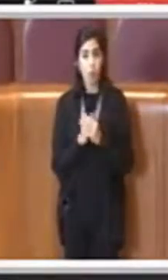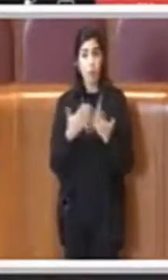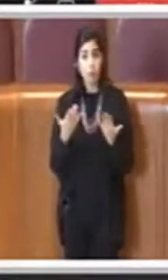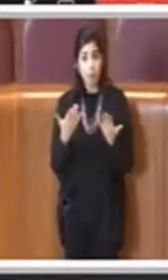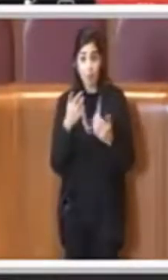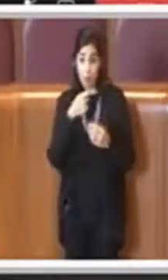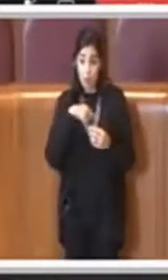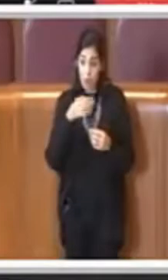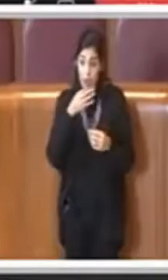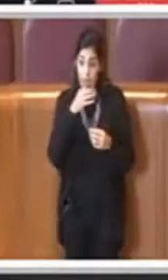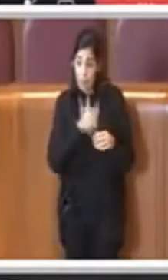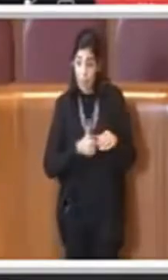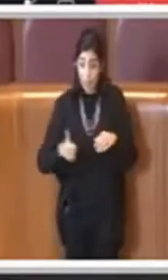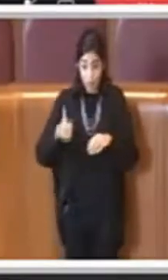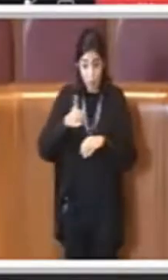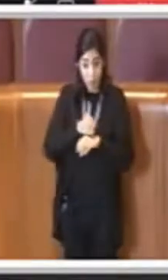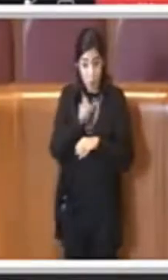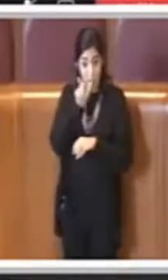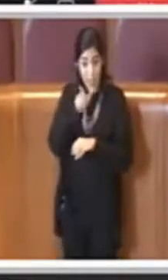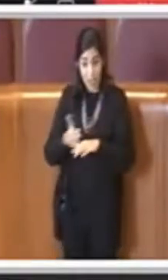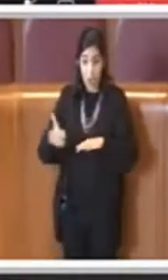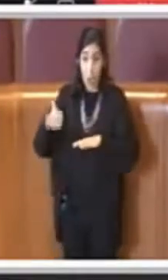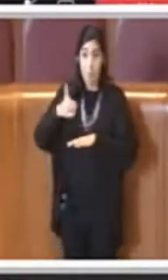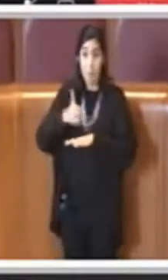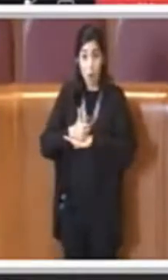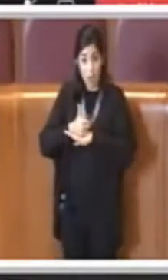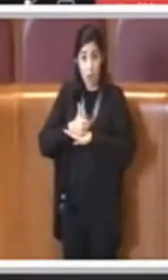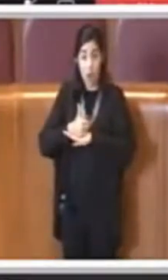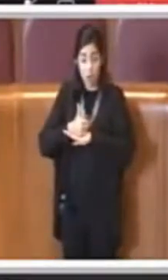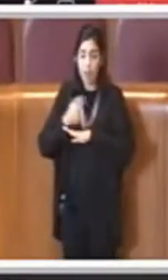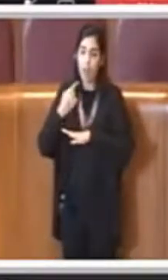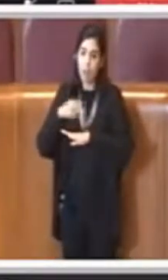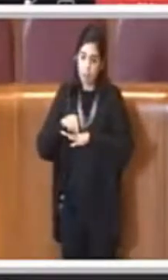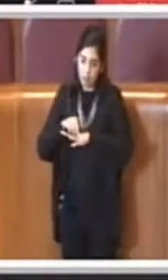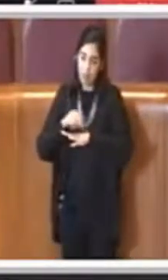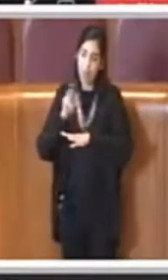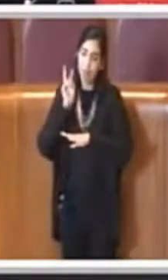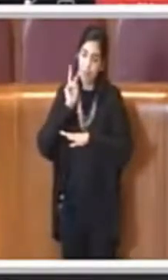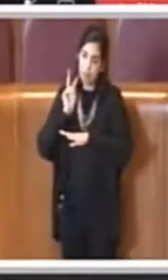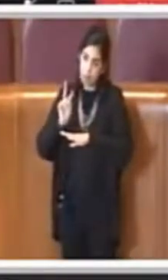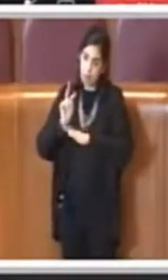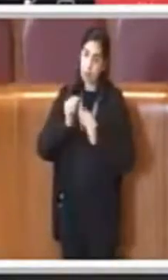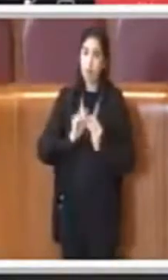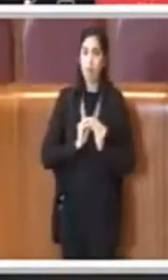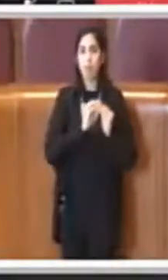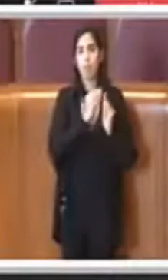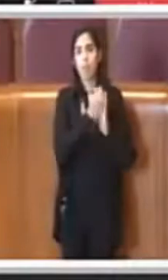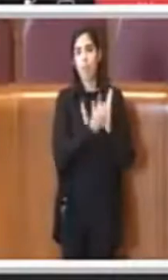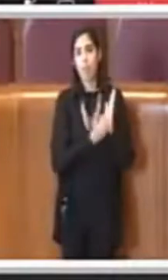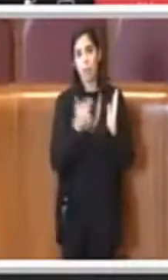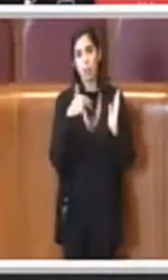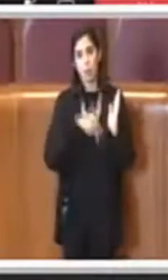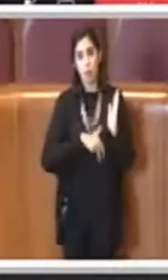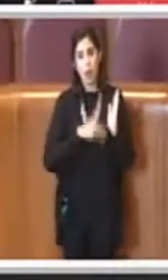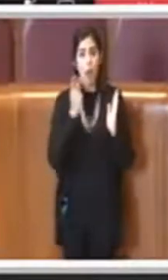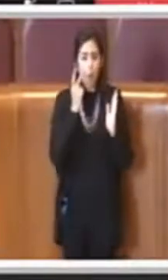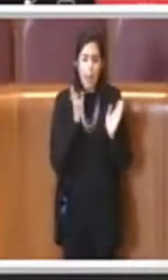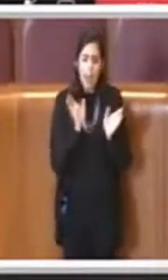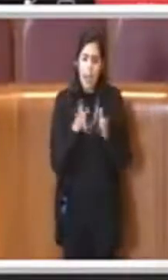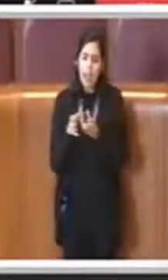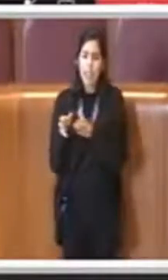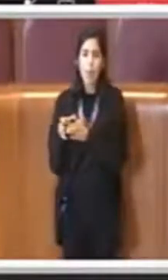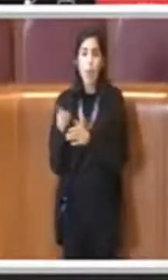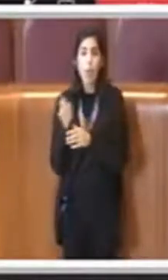persona che è stato costruito questo piano sociale, non più le varie categorie, non più